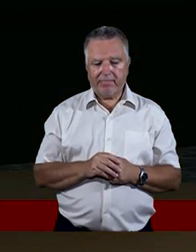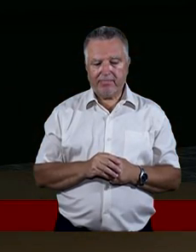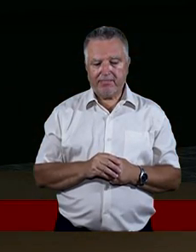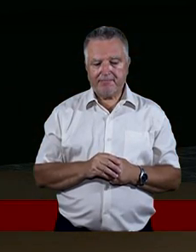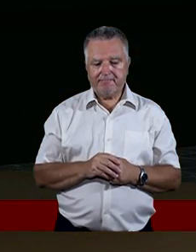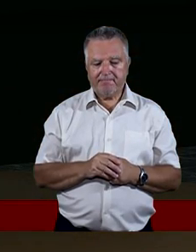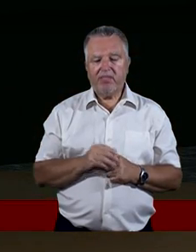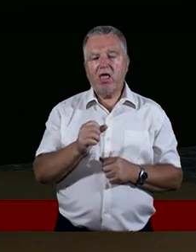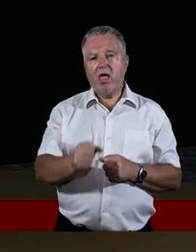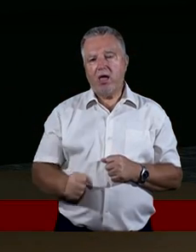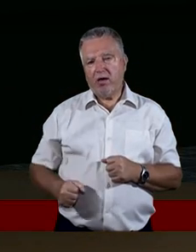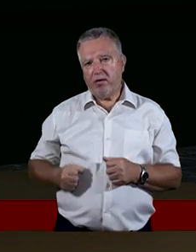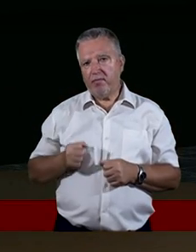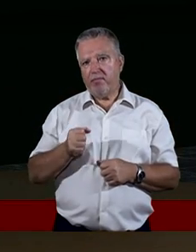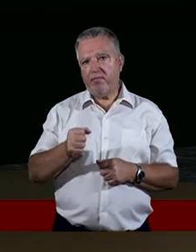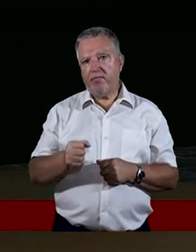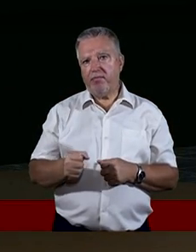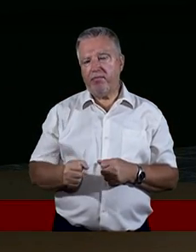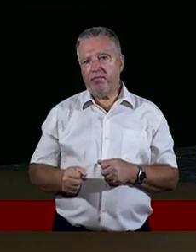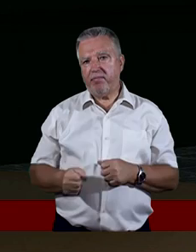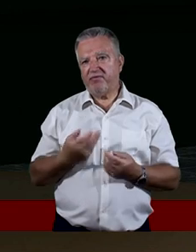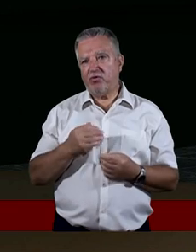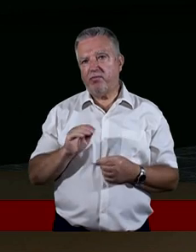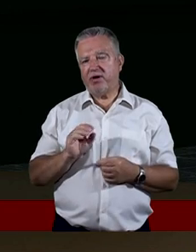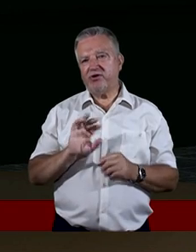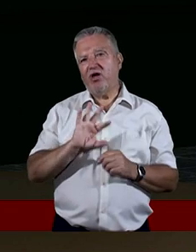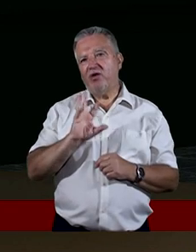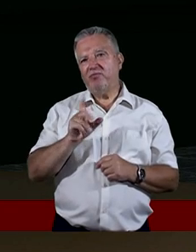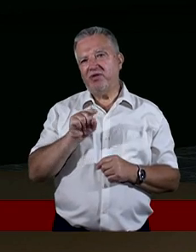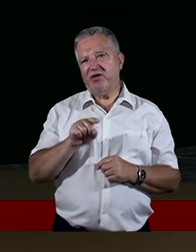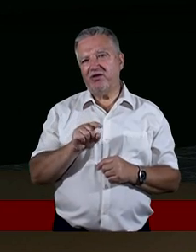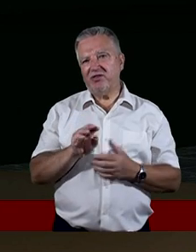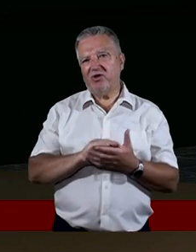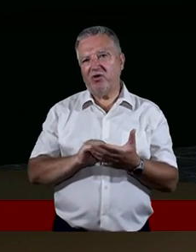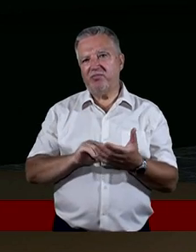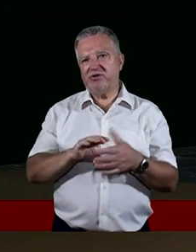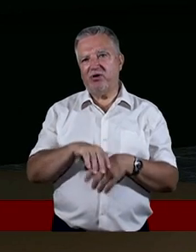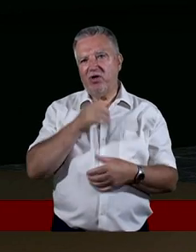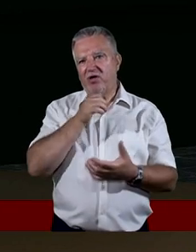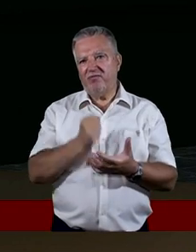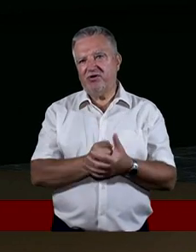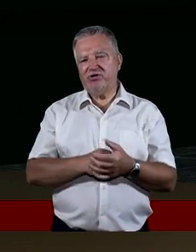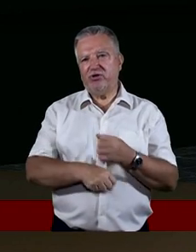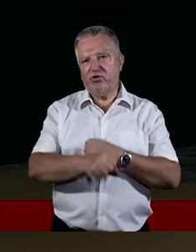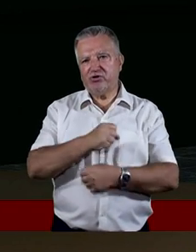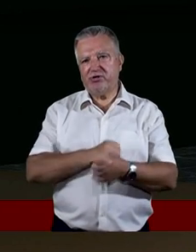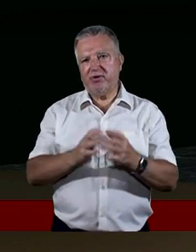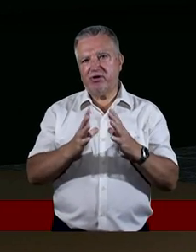Mistrz słowa apostołu Paweł bardzo zgrabnie to ujął w liście do Rzymian w X